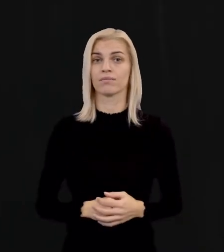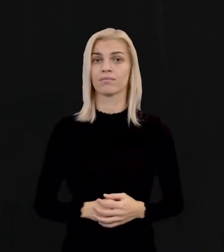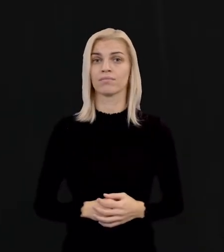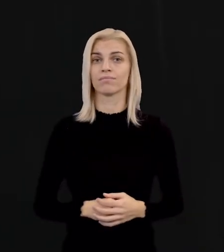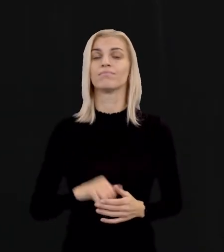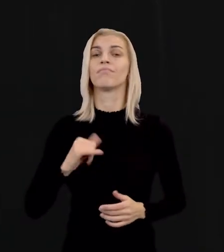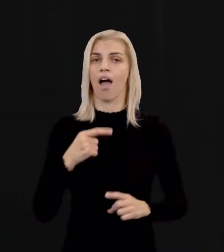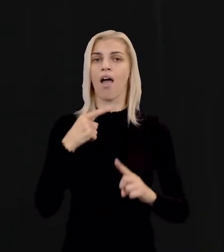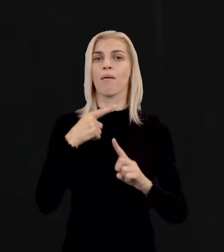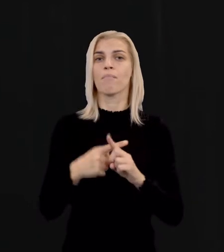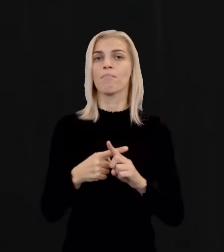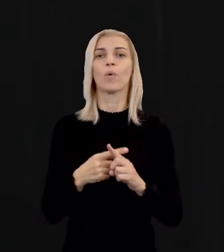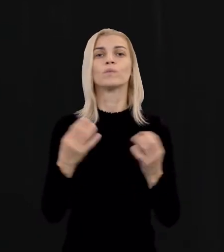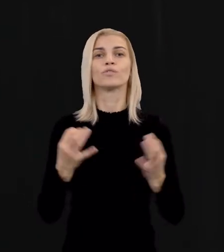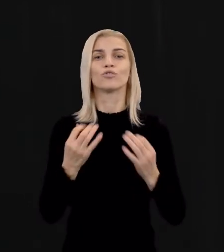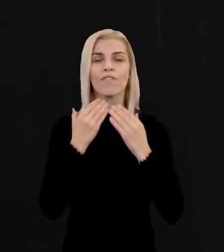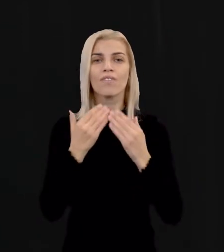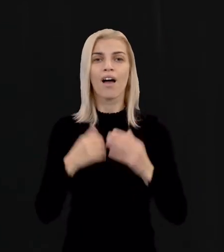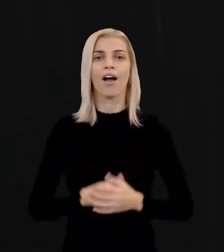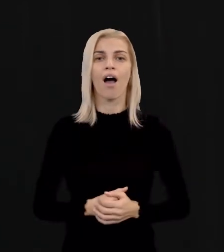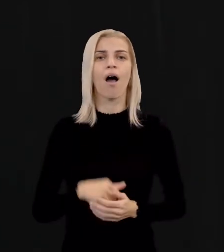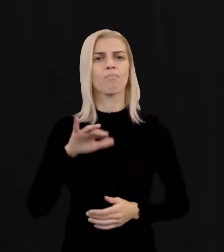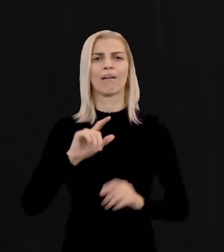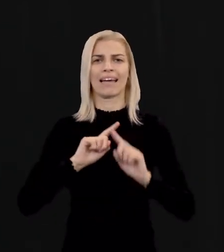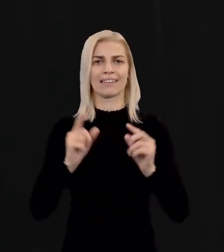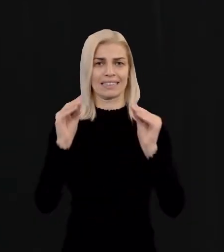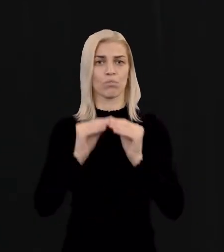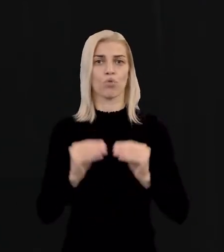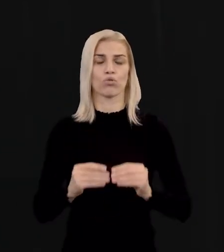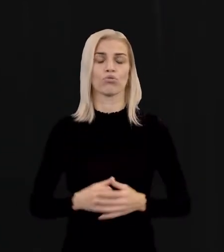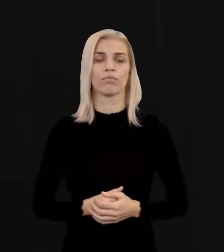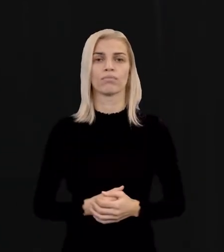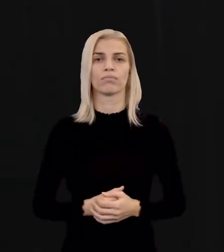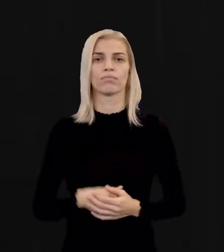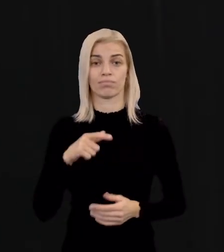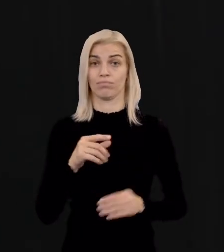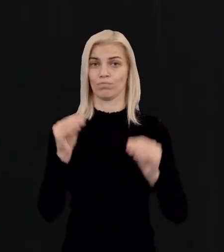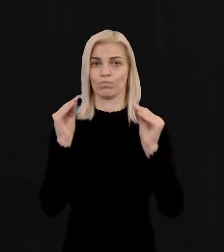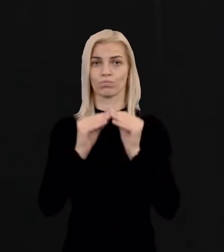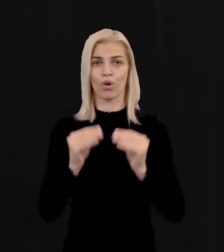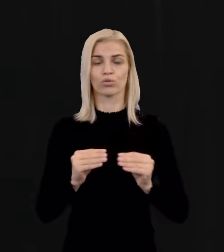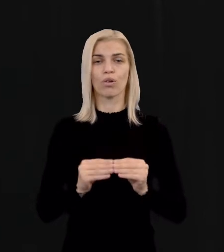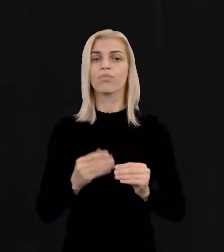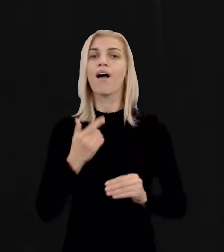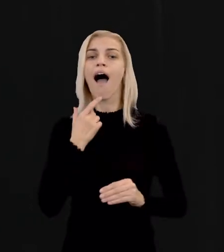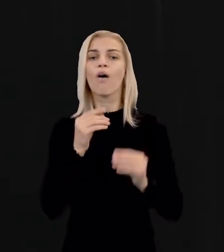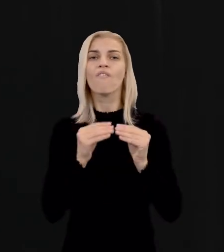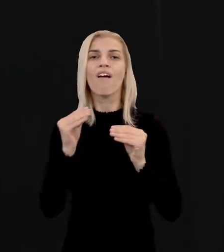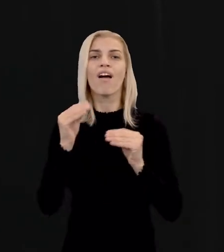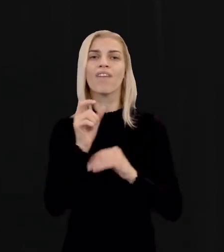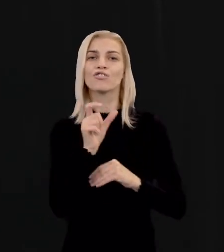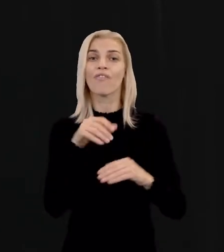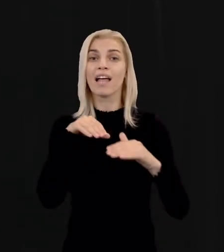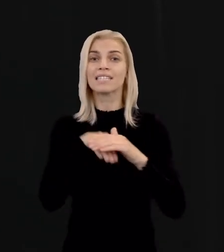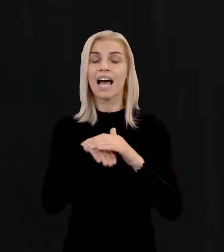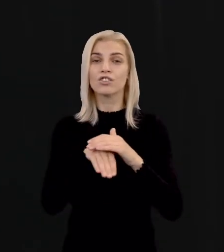Pribíjajú tam aj vďaka tomu, že sú ešte aj iné spôsoby. Aby sme tie spôsoby, ako sa obohacuje slovná zásoba, mali stále